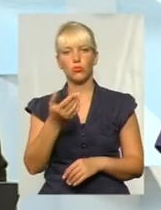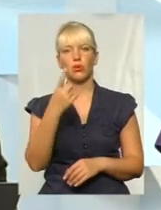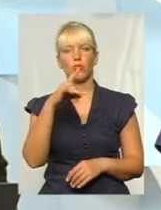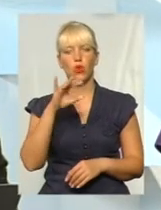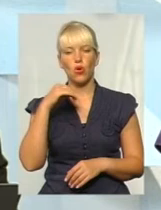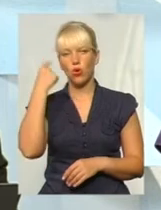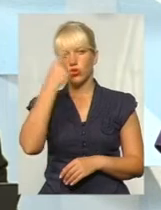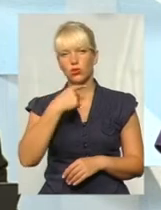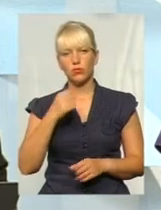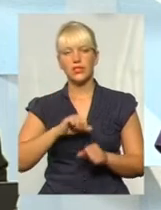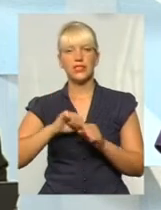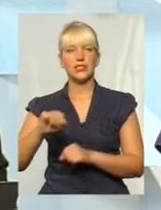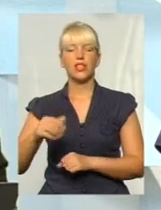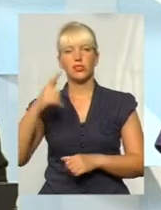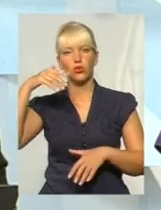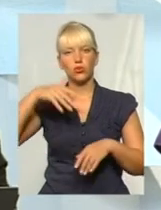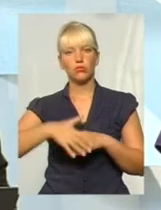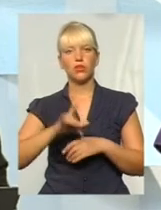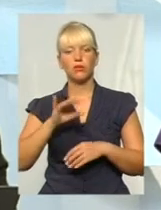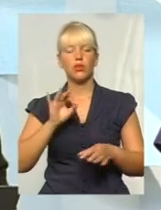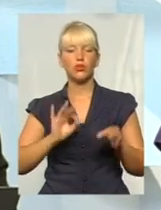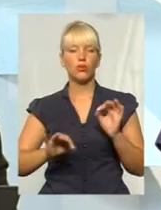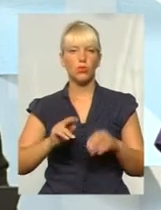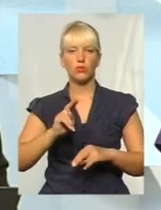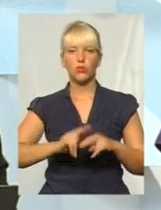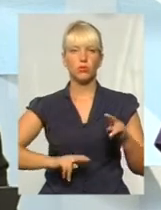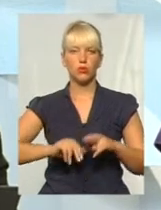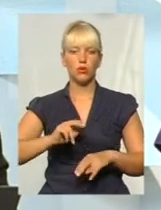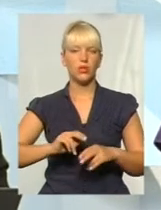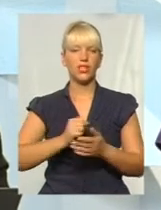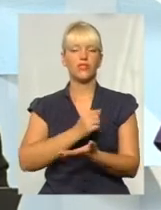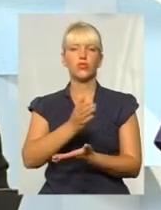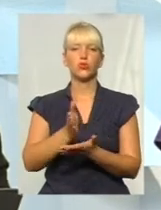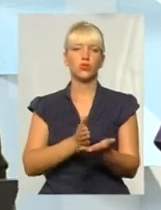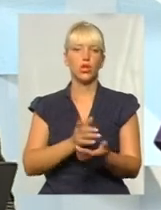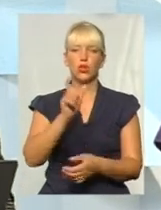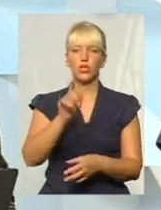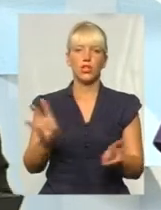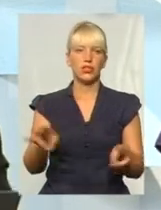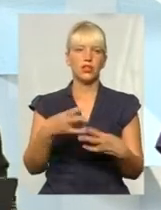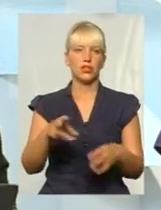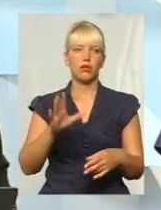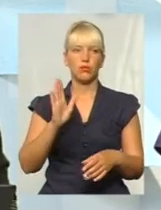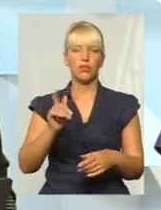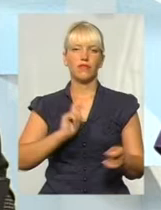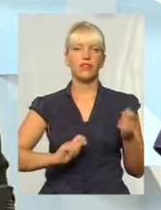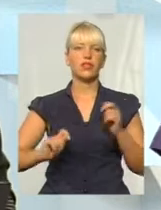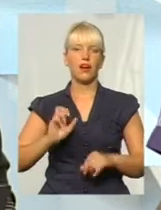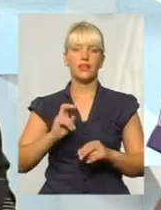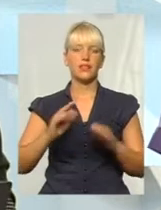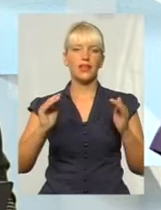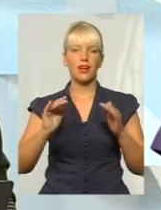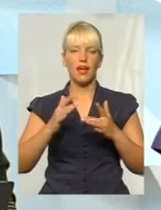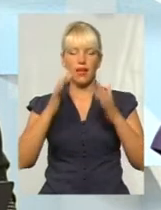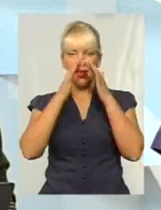захист. Ну, розумієте, при нормальній побудові інфраструктури людині не потрібно буде вдягатися, як ялинка. Оці всі